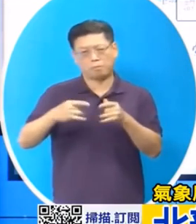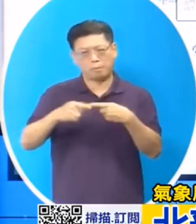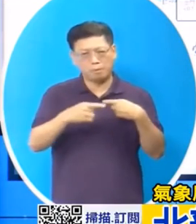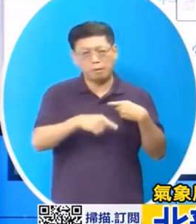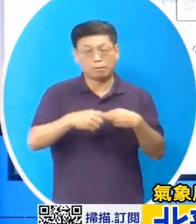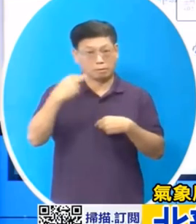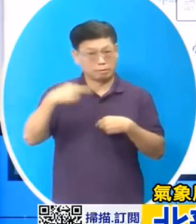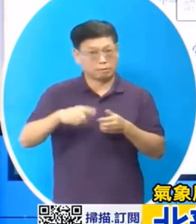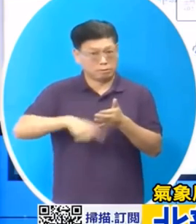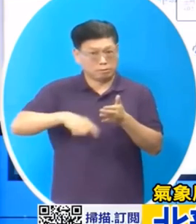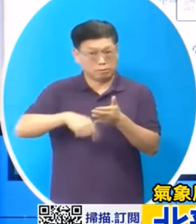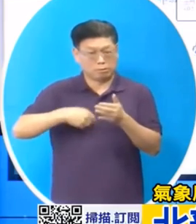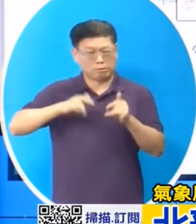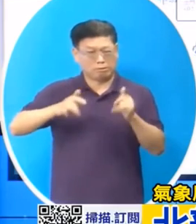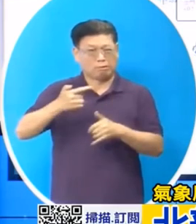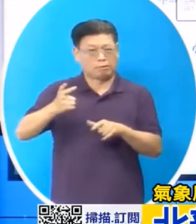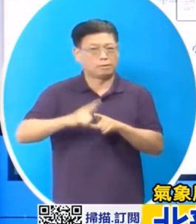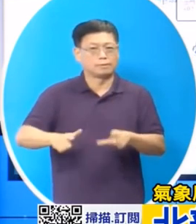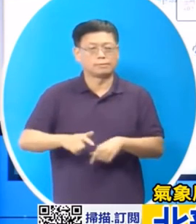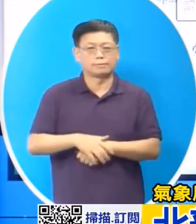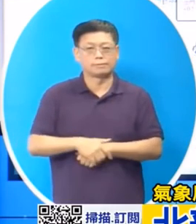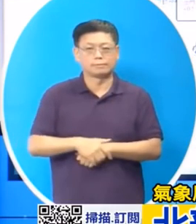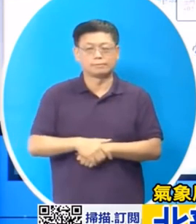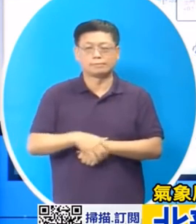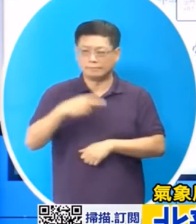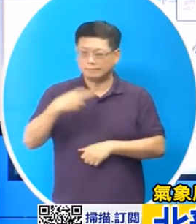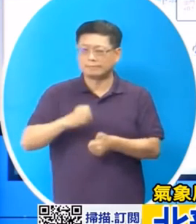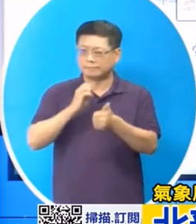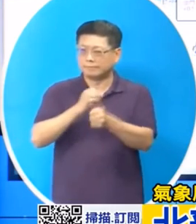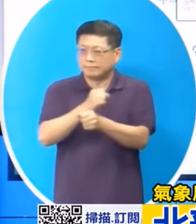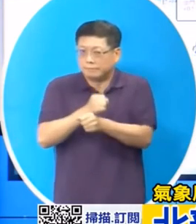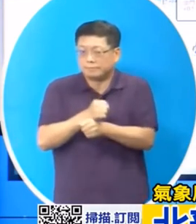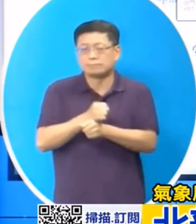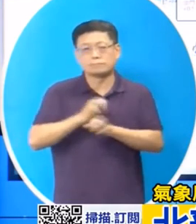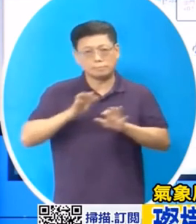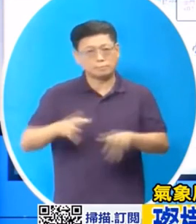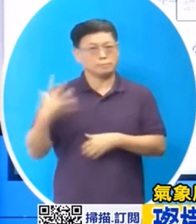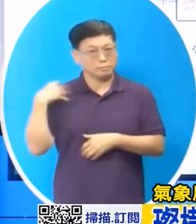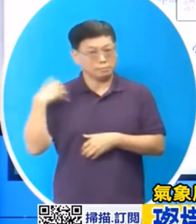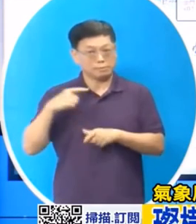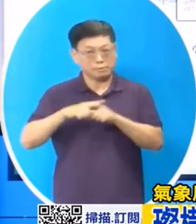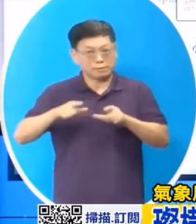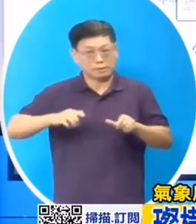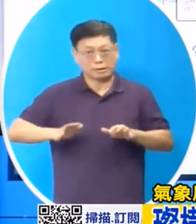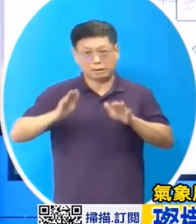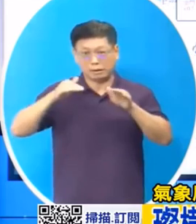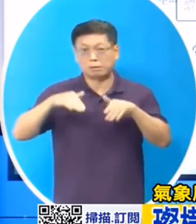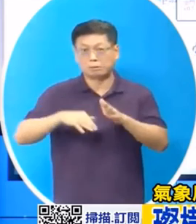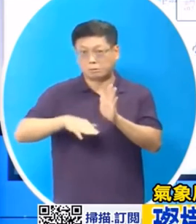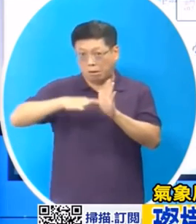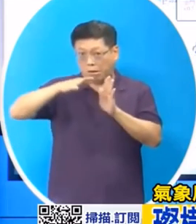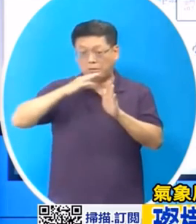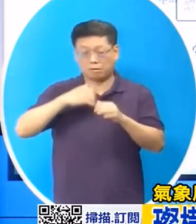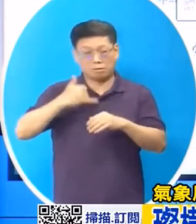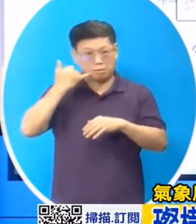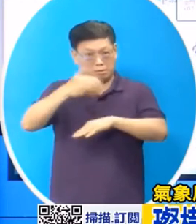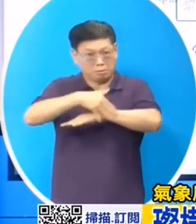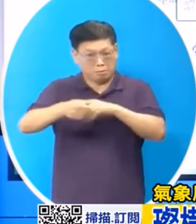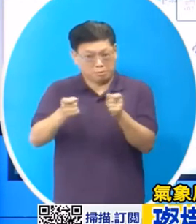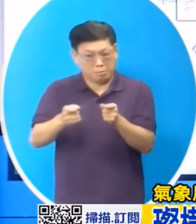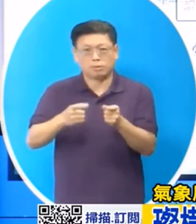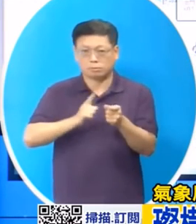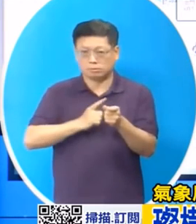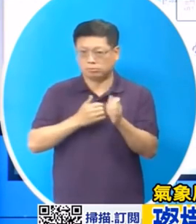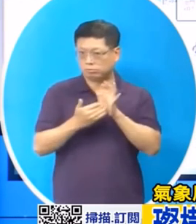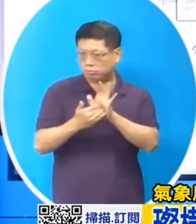而且容易出现局部性的大雨依旧提醒我们现在还是在大潮期间所以沿海低洼地区可能要防击